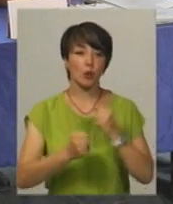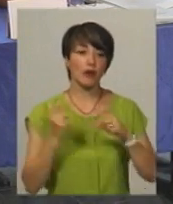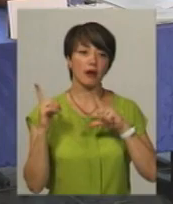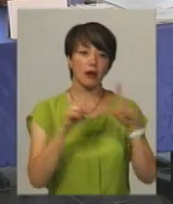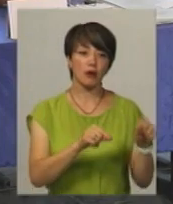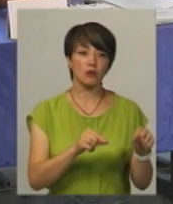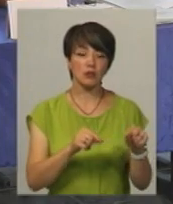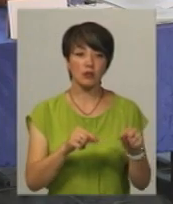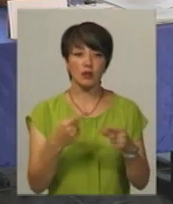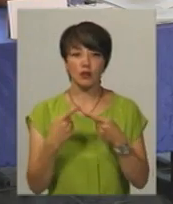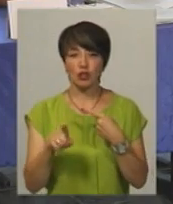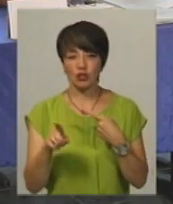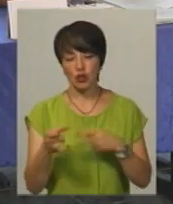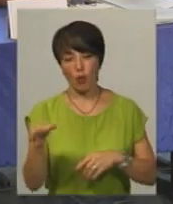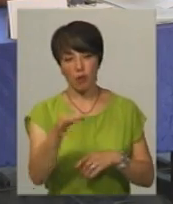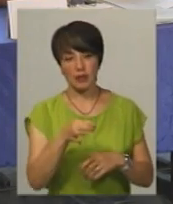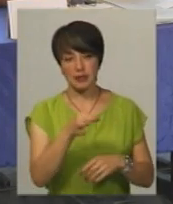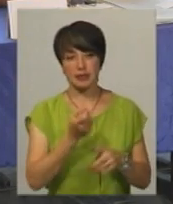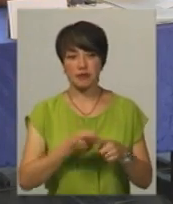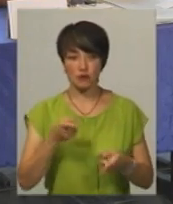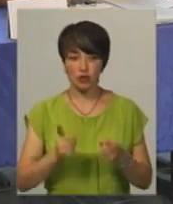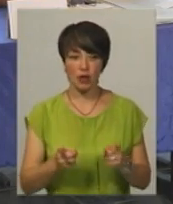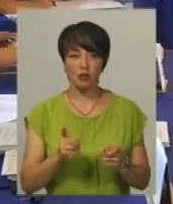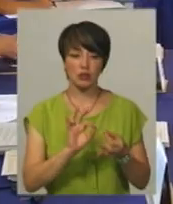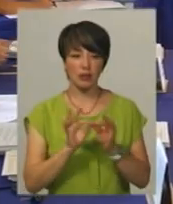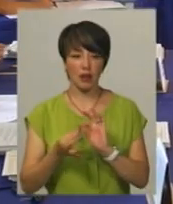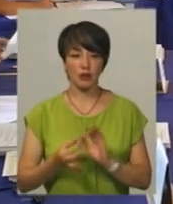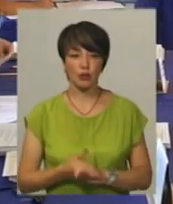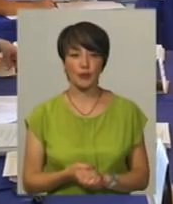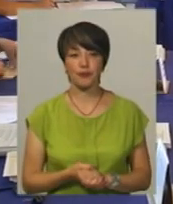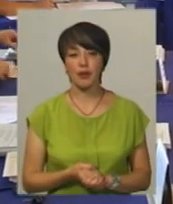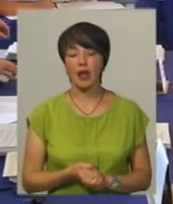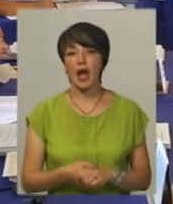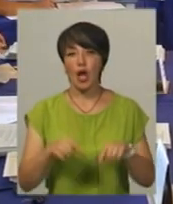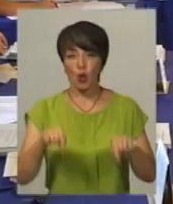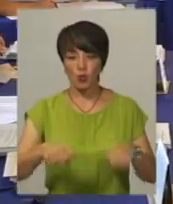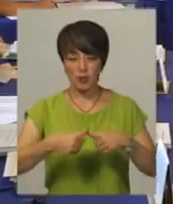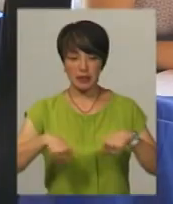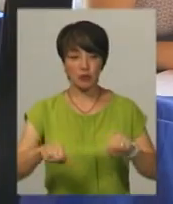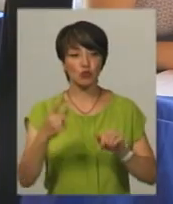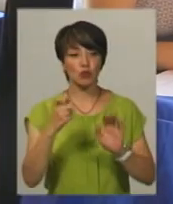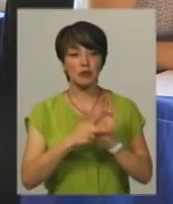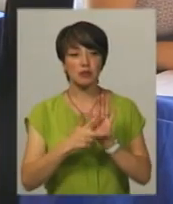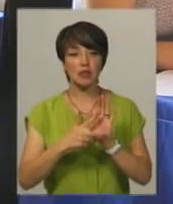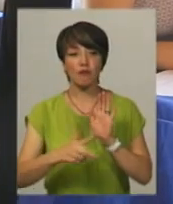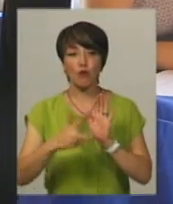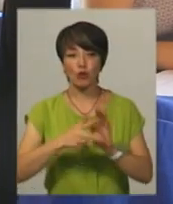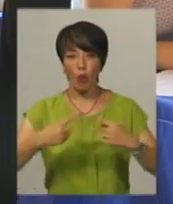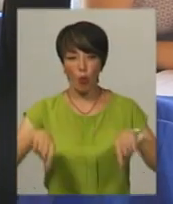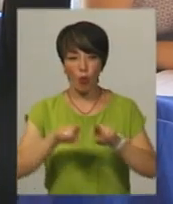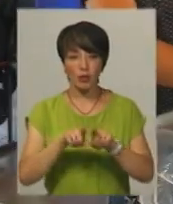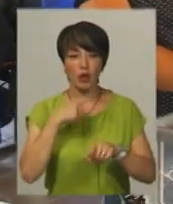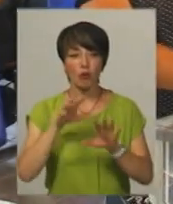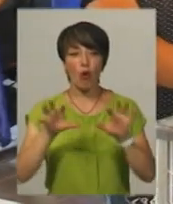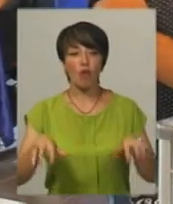вони навіть в іншій області. Звичайно, заскладно. Загалом вже на цій дільниці, 188-го округу, каже голова комісії